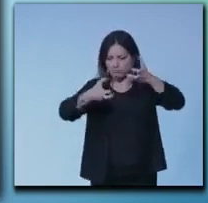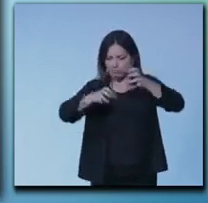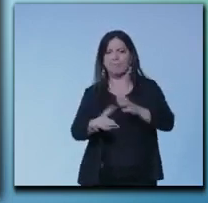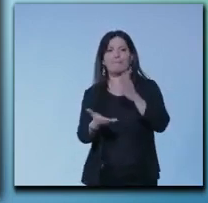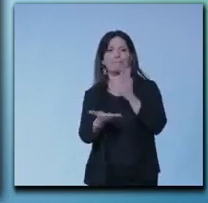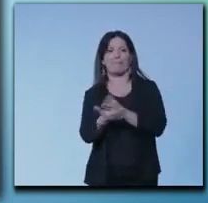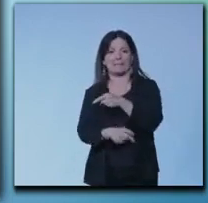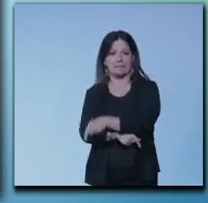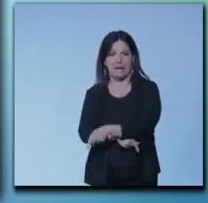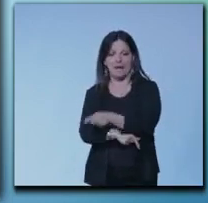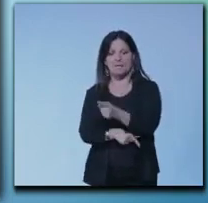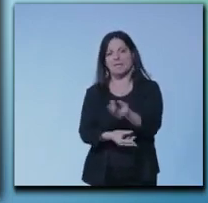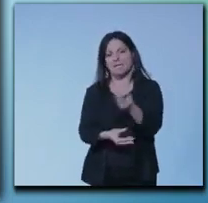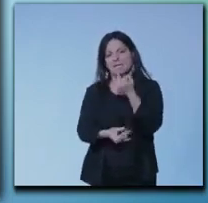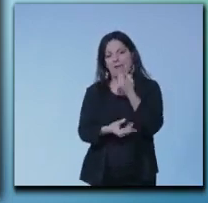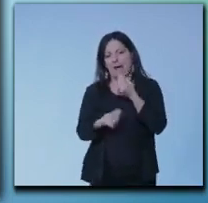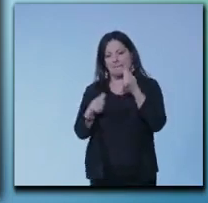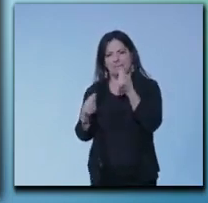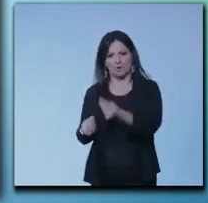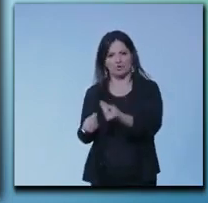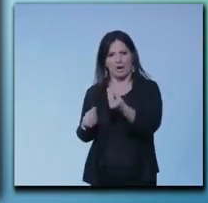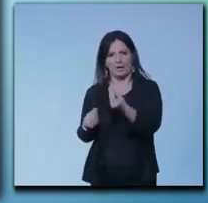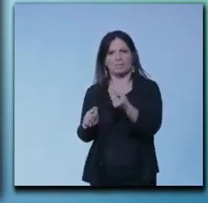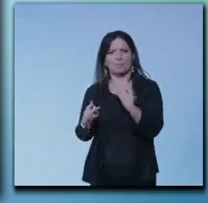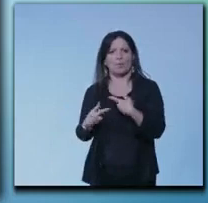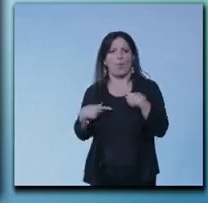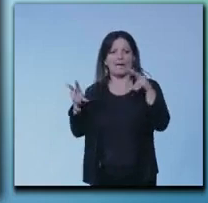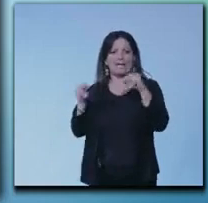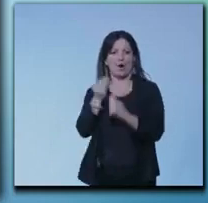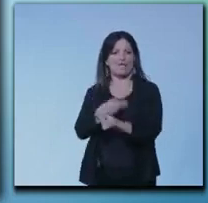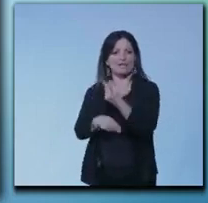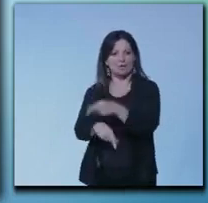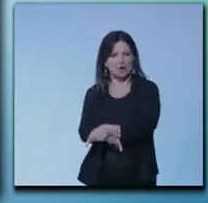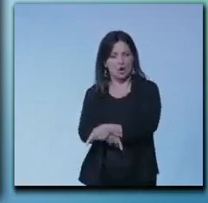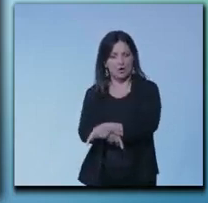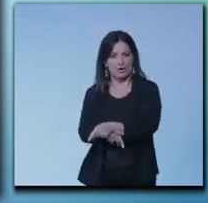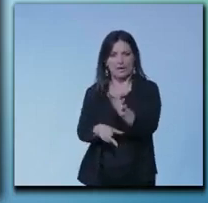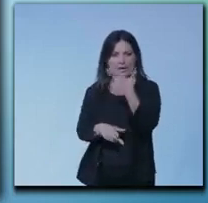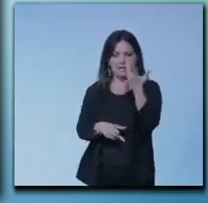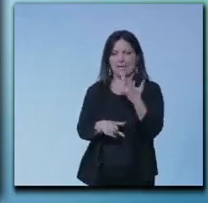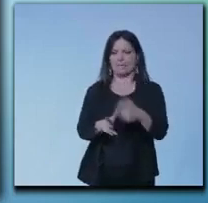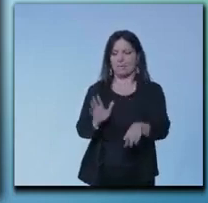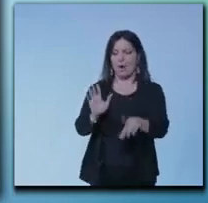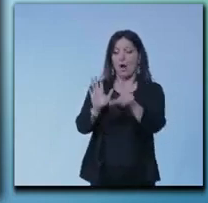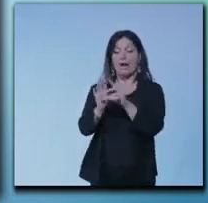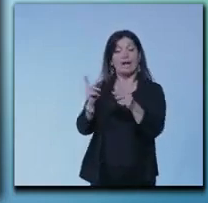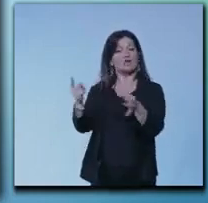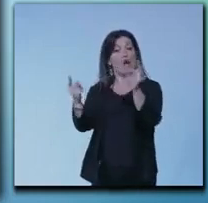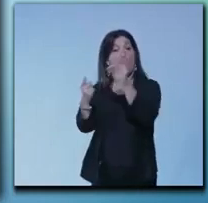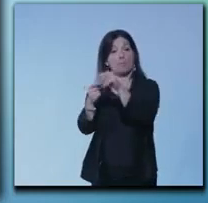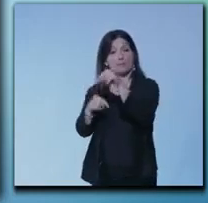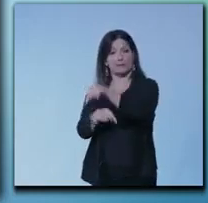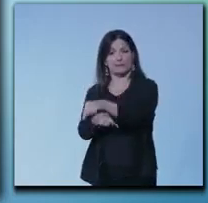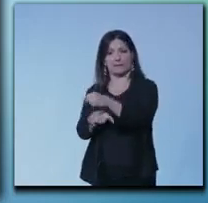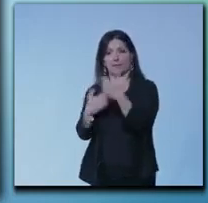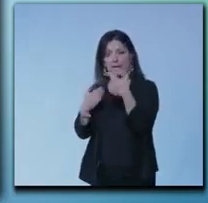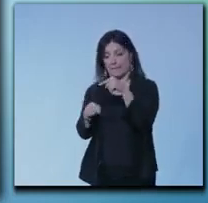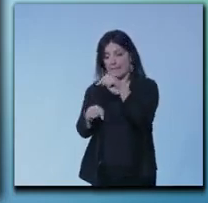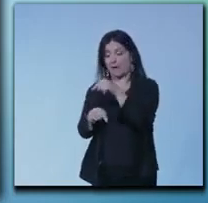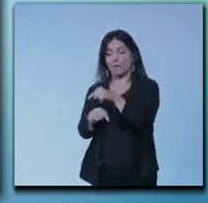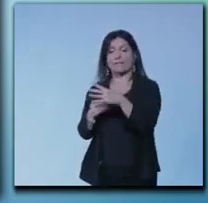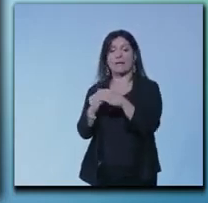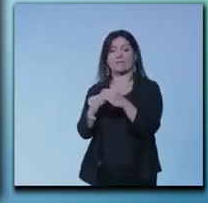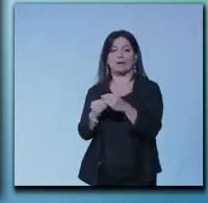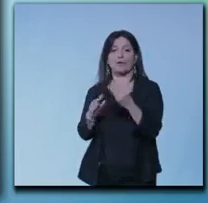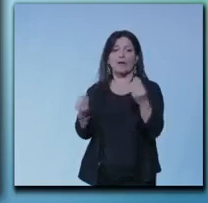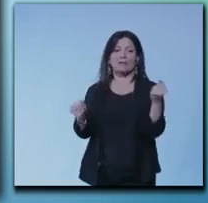innovazioni, penso anche a riprendere la legge obiettivo grazie alla quale si sono fatte tante opere pubbliche che